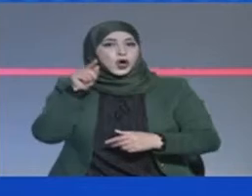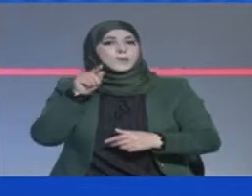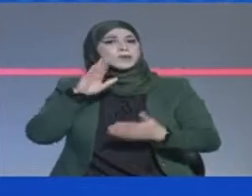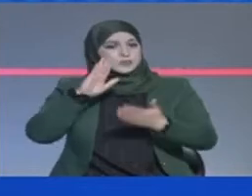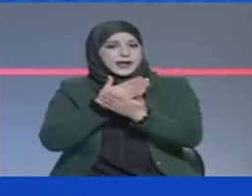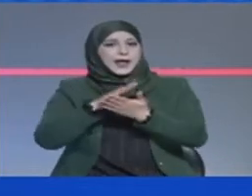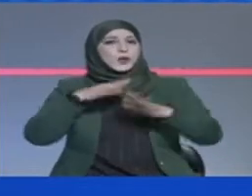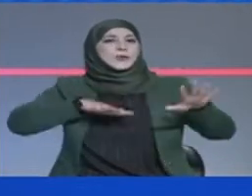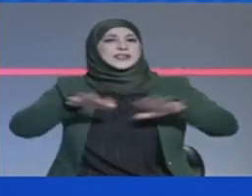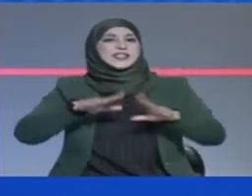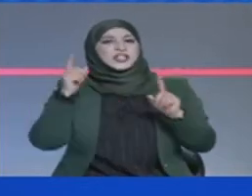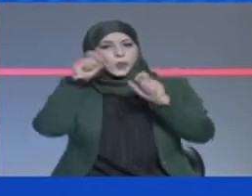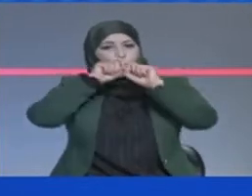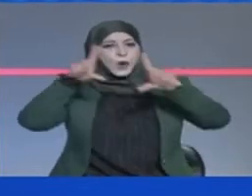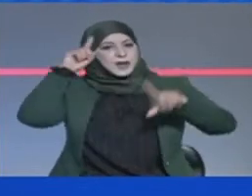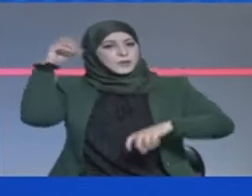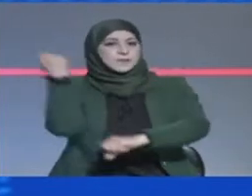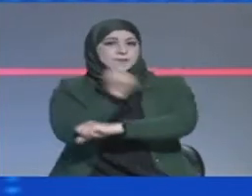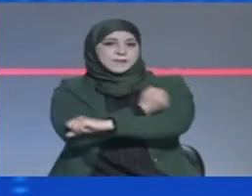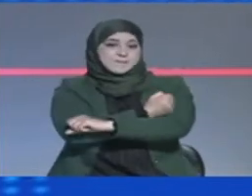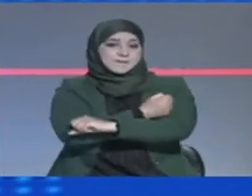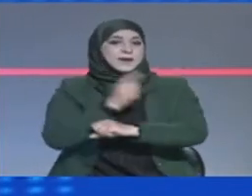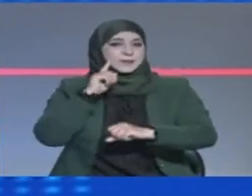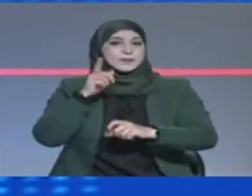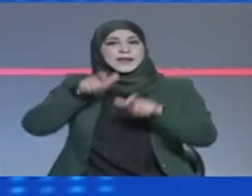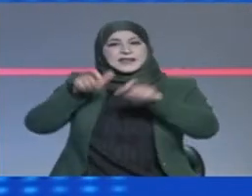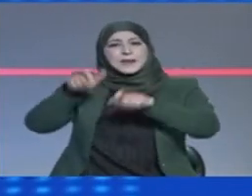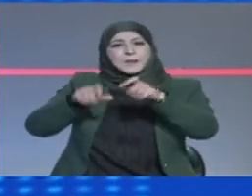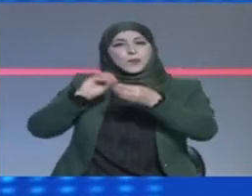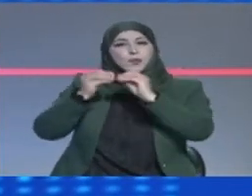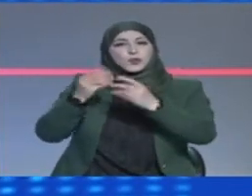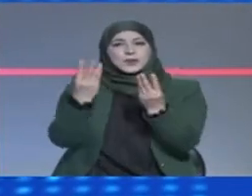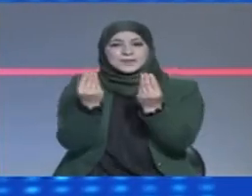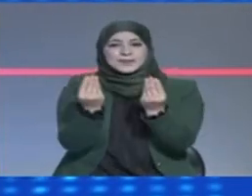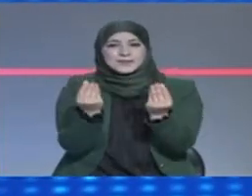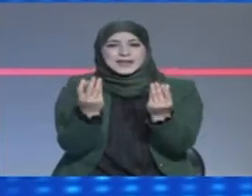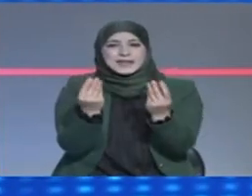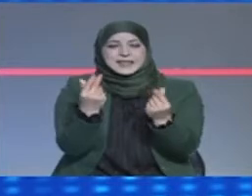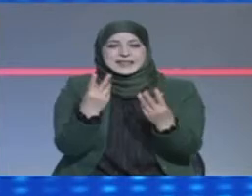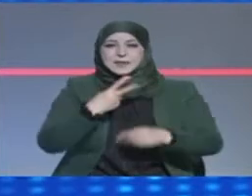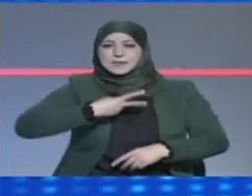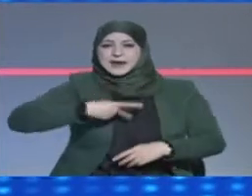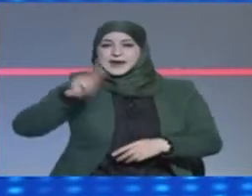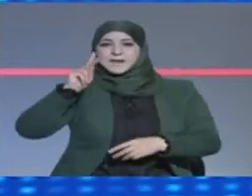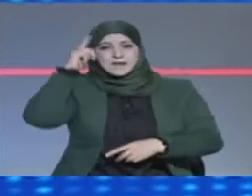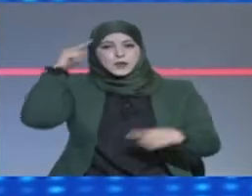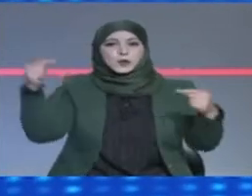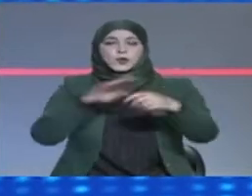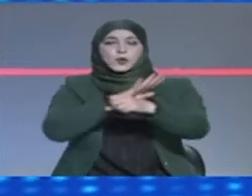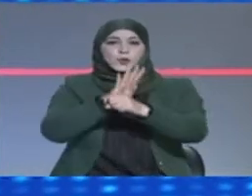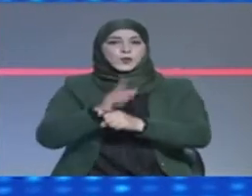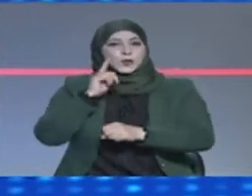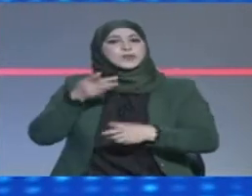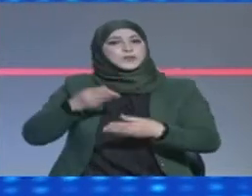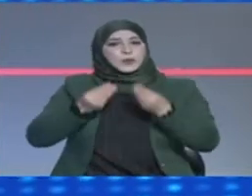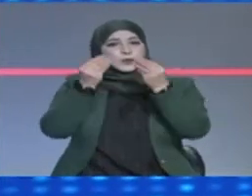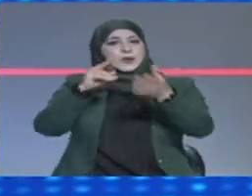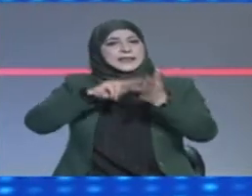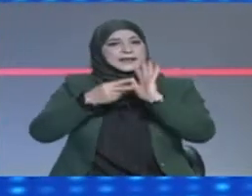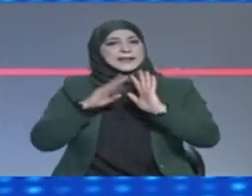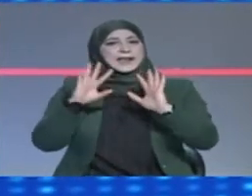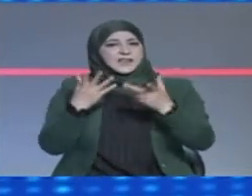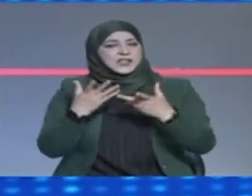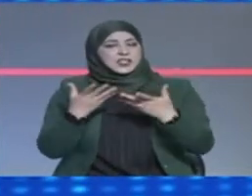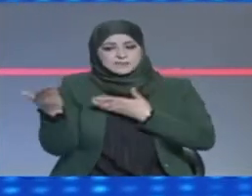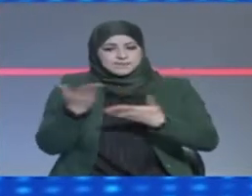استراتيجية واضحة لتطعيم الأشخاص الذين يعانون الحساسية المفرطة ضد فيروس كورونا ولتحديد آلية التعامل